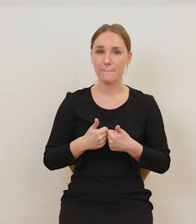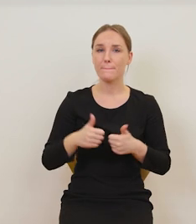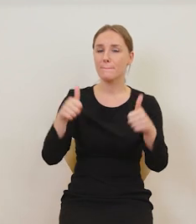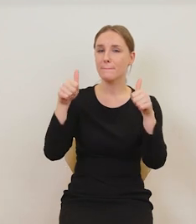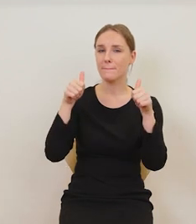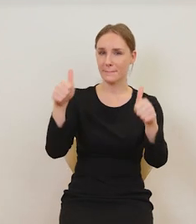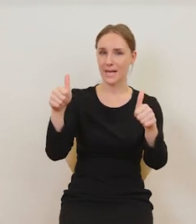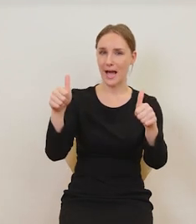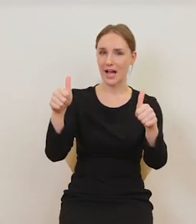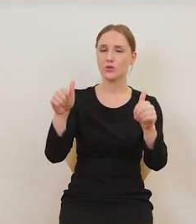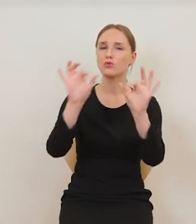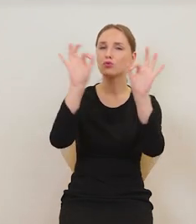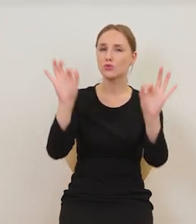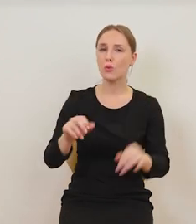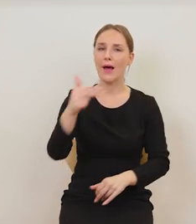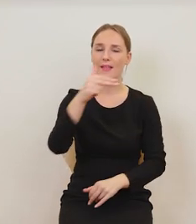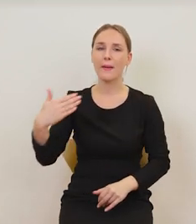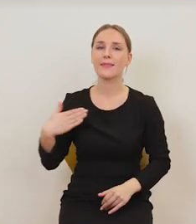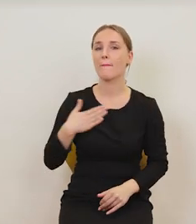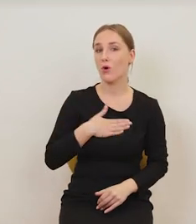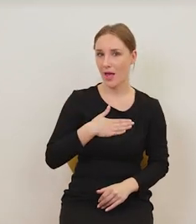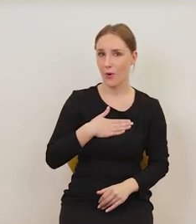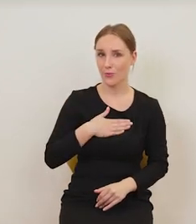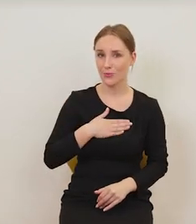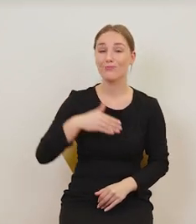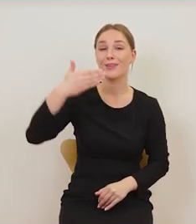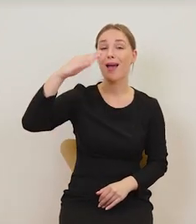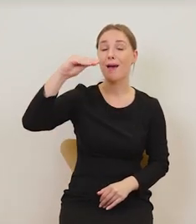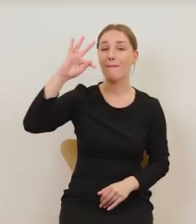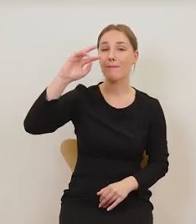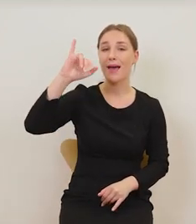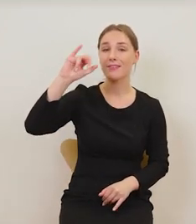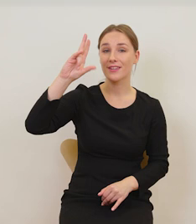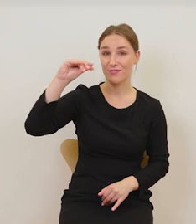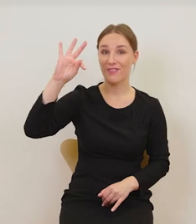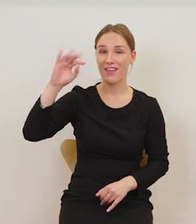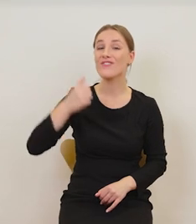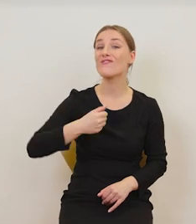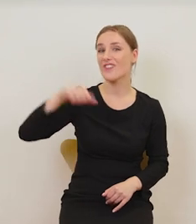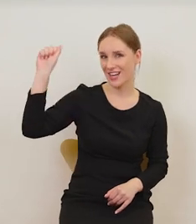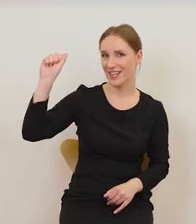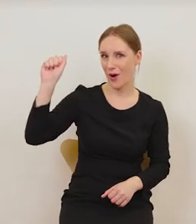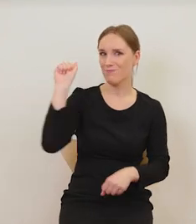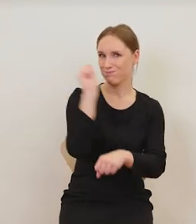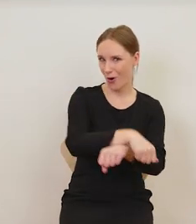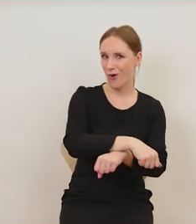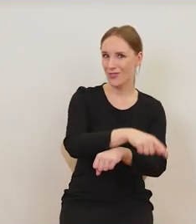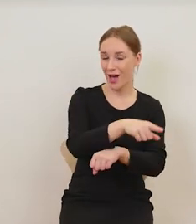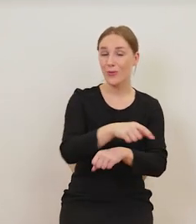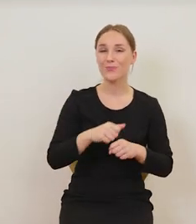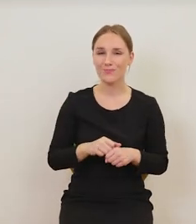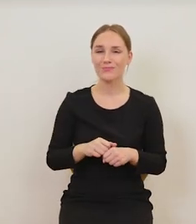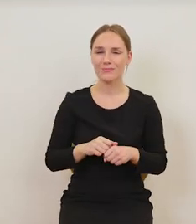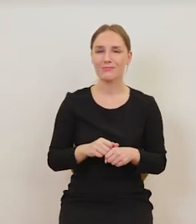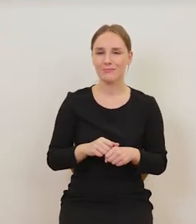o sztuce o Napoleonie. I Métive wygrał z Toulouse Lautreciem. Taka była ta historia,